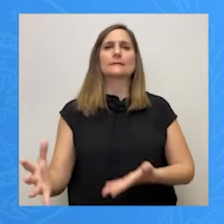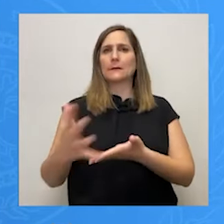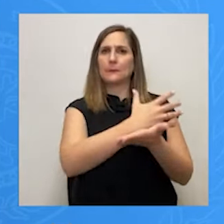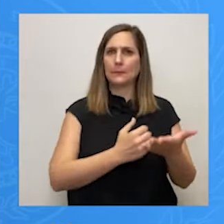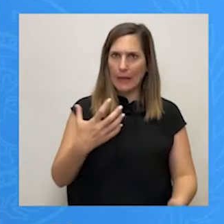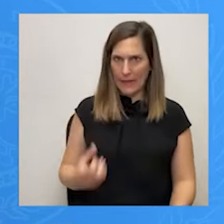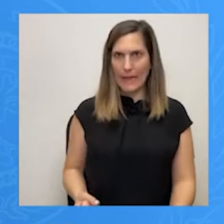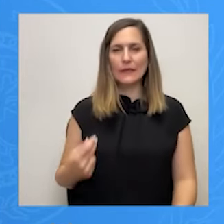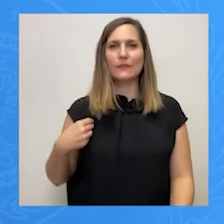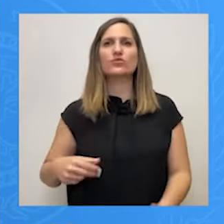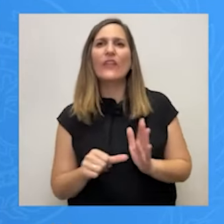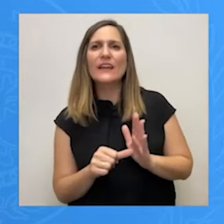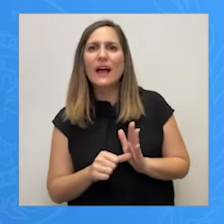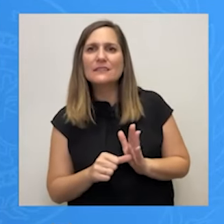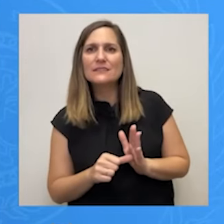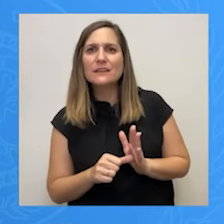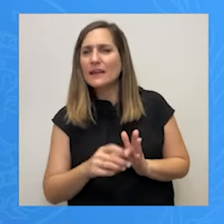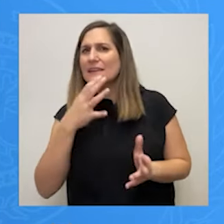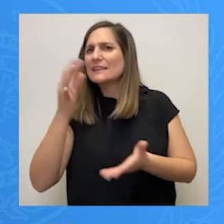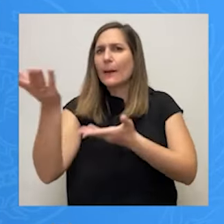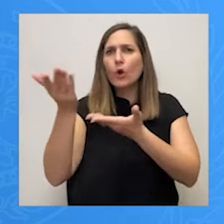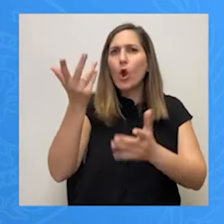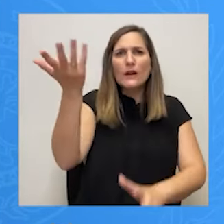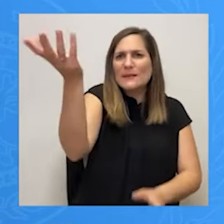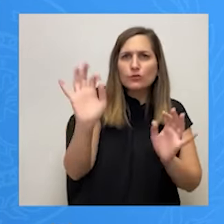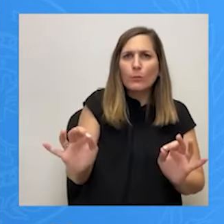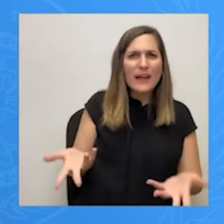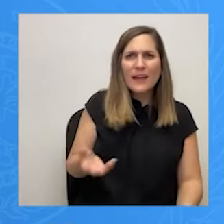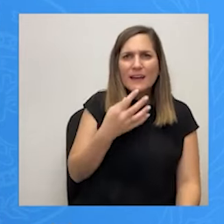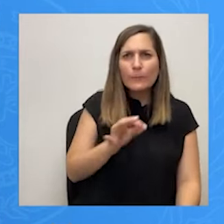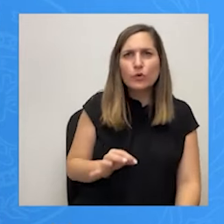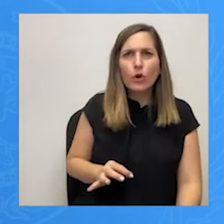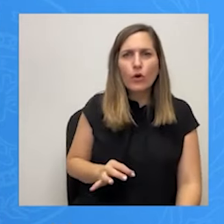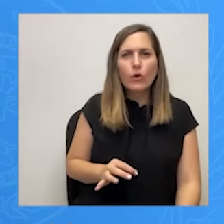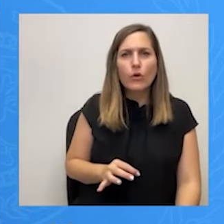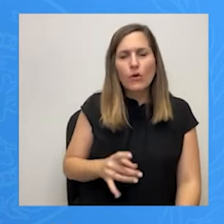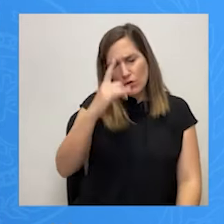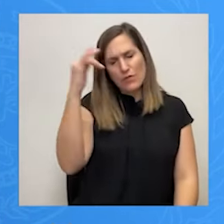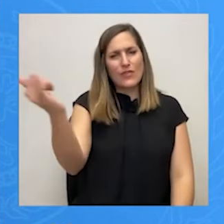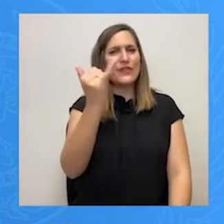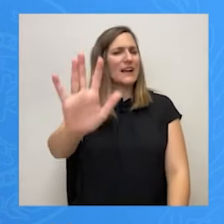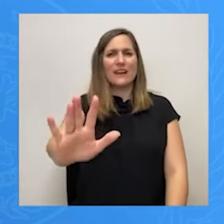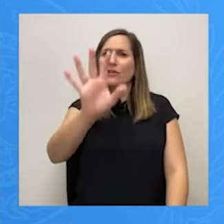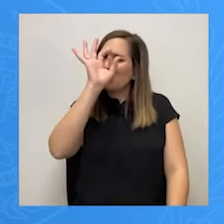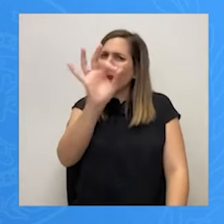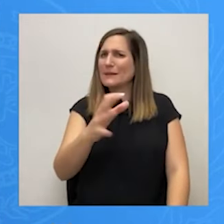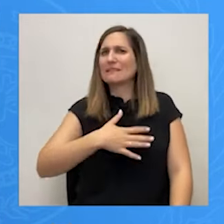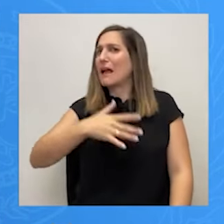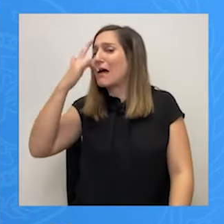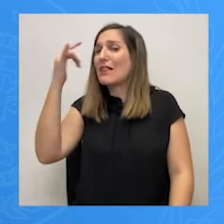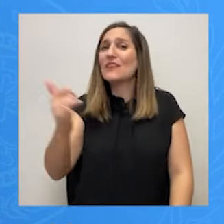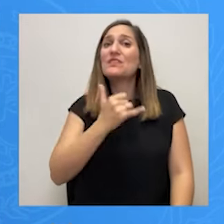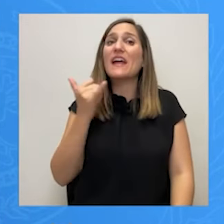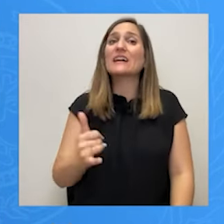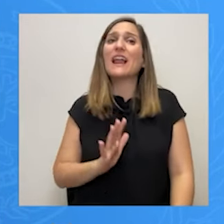μας Για να τους εξυπηρετούμε με αυτόν τον τρόπο Δεν το καταλαβαίνω ειλικρινά, δεν καταλαβαίνω το να τα δίνετε με